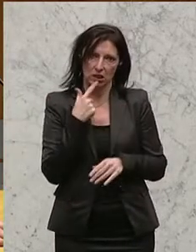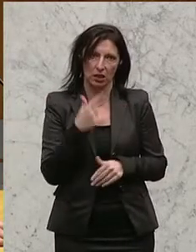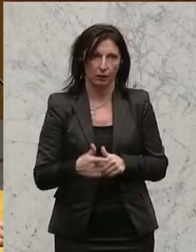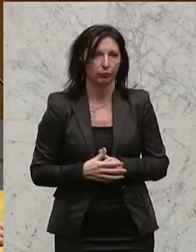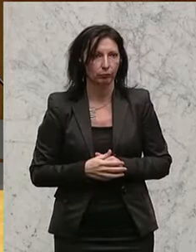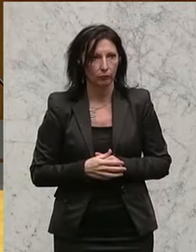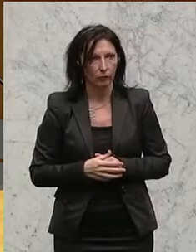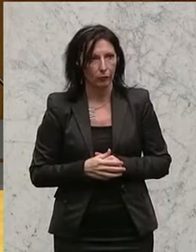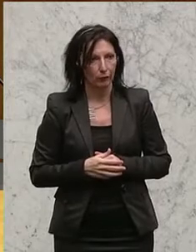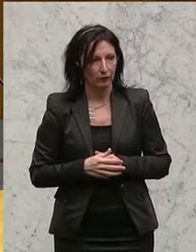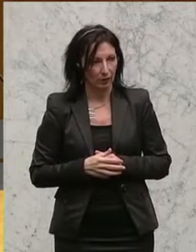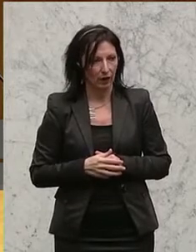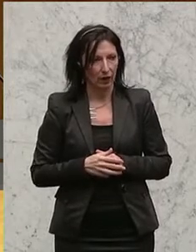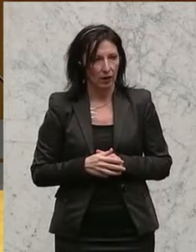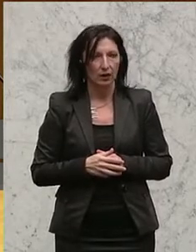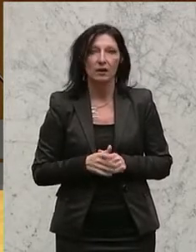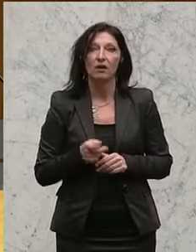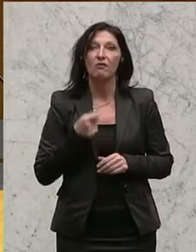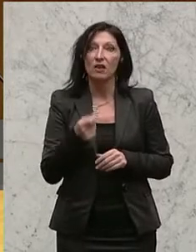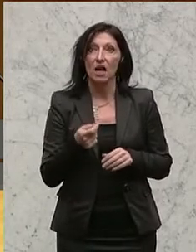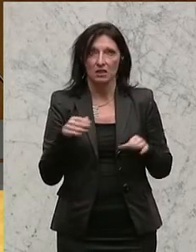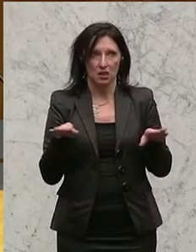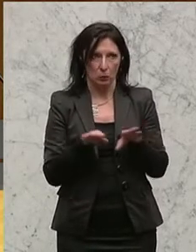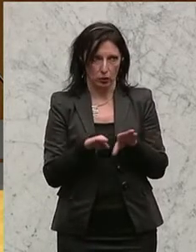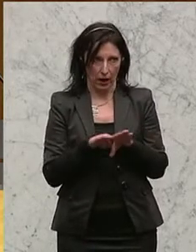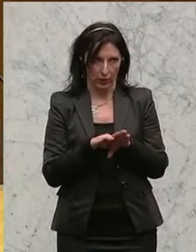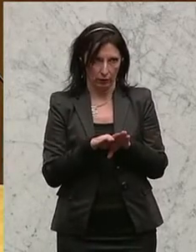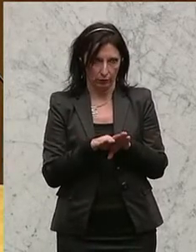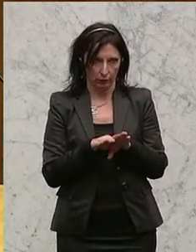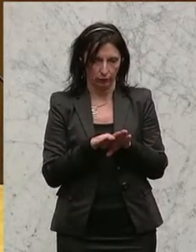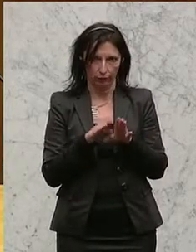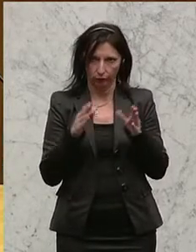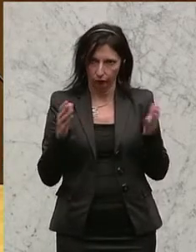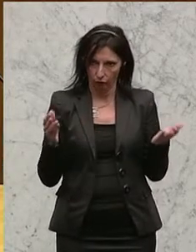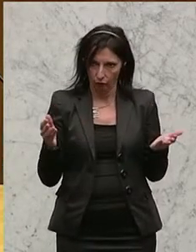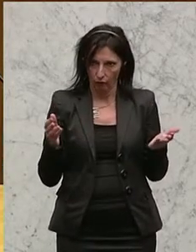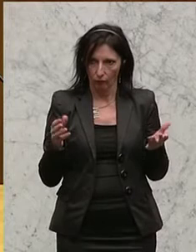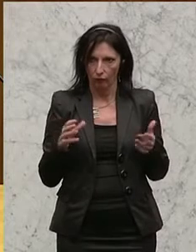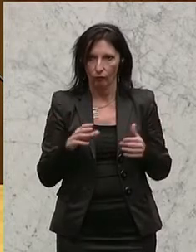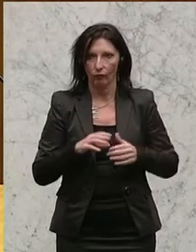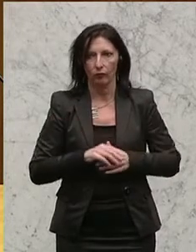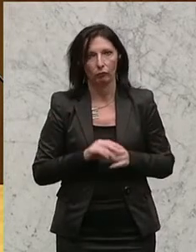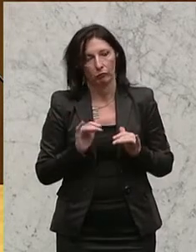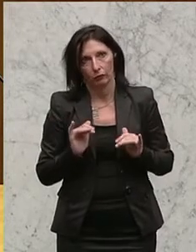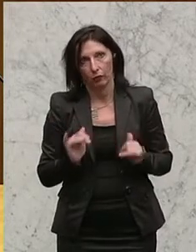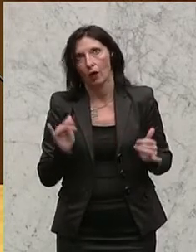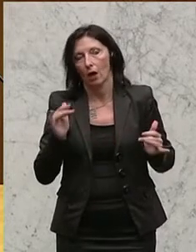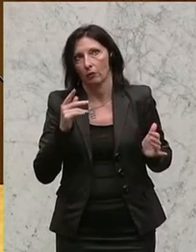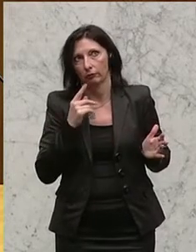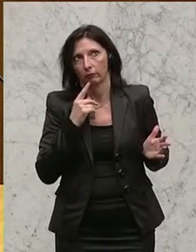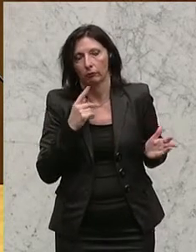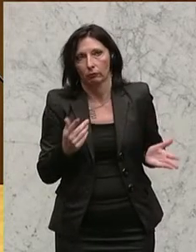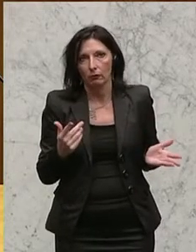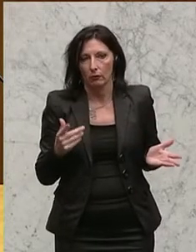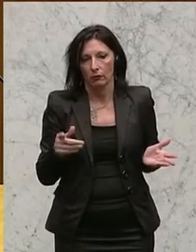Der Finanzausgleich, Bundesminister, ist, ja, ich würde sagen, der